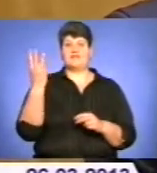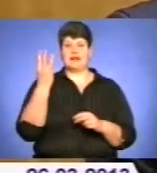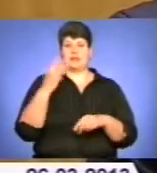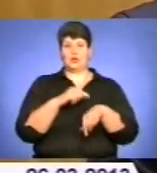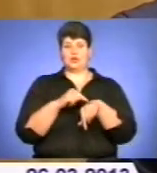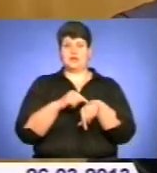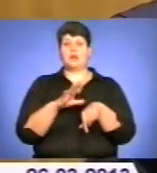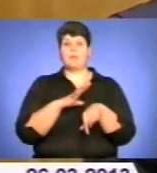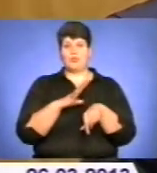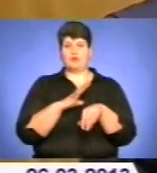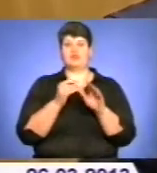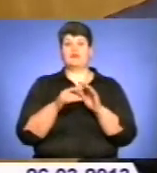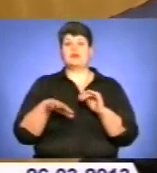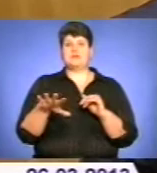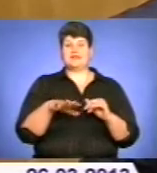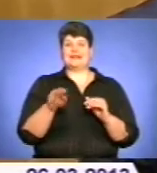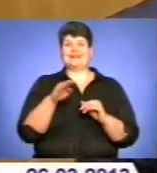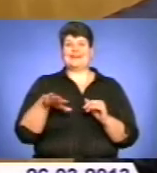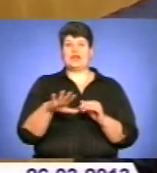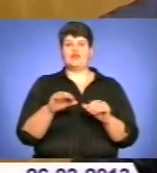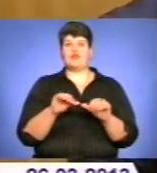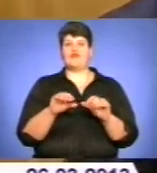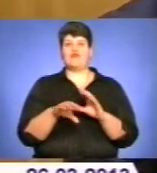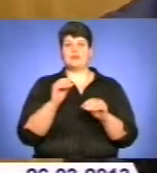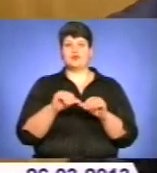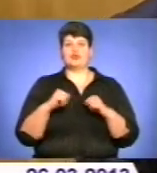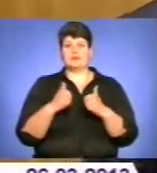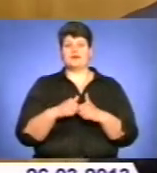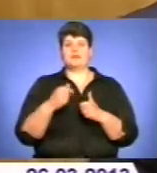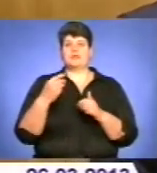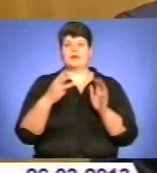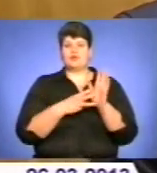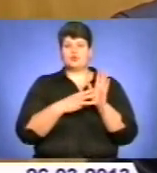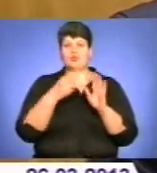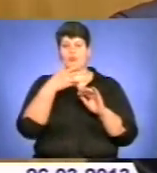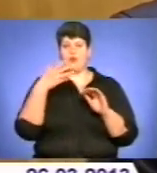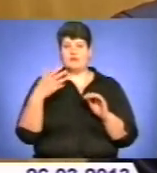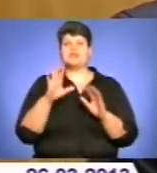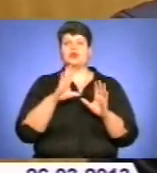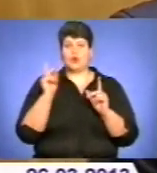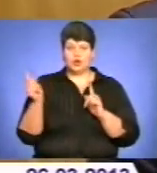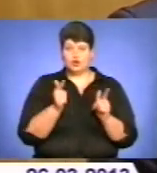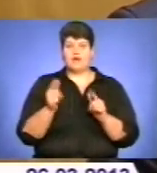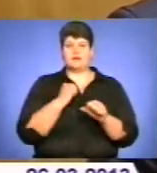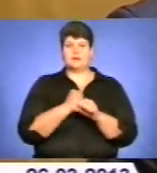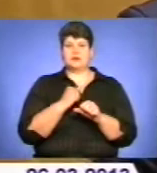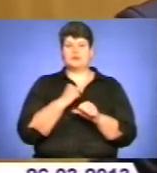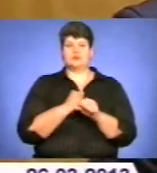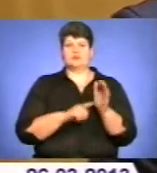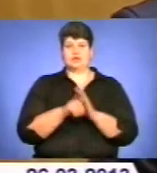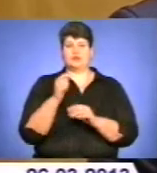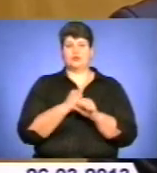вони були в приміщенні територіальної виборчої комісії на восьмому поверсі 750-ї кабінет і готові приступити до роботи комісії.